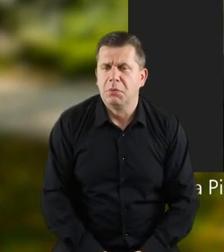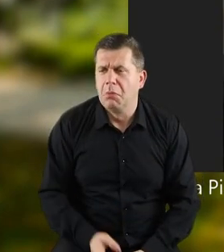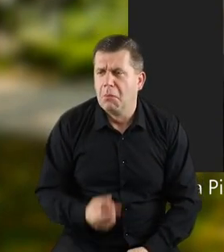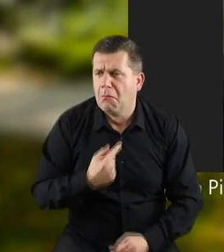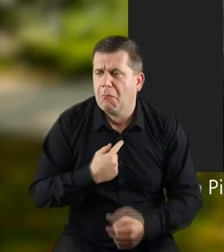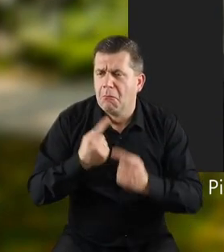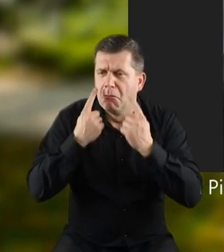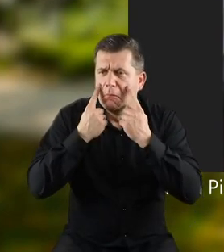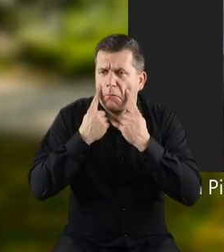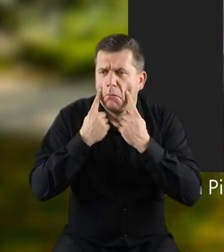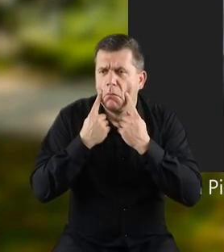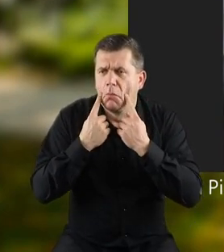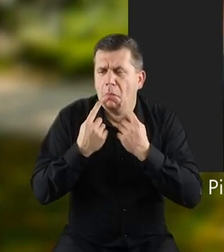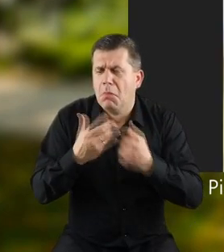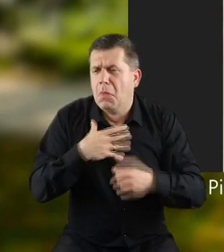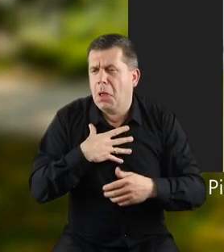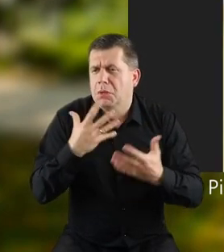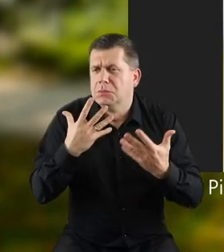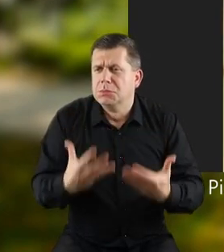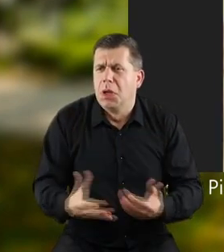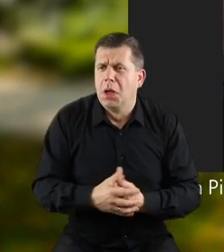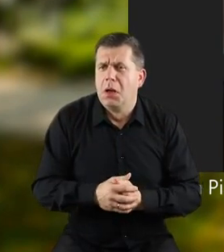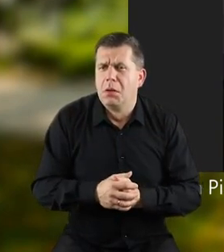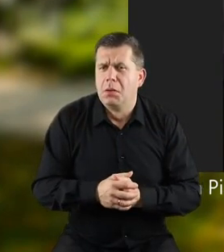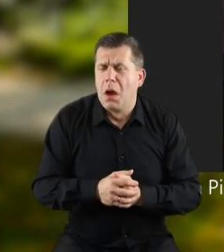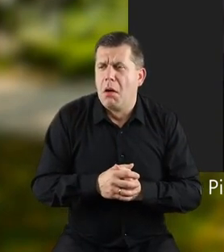Już chciał płakać piesek.